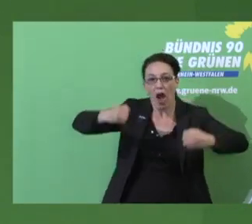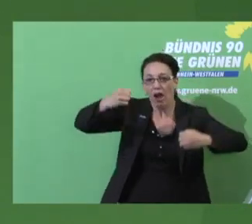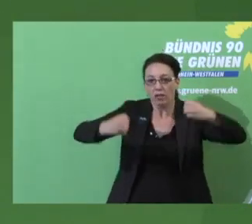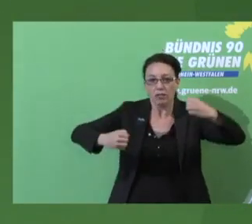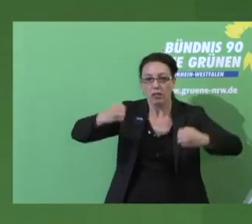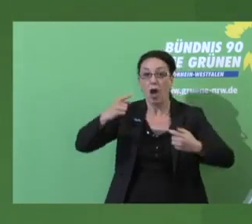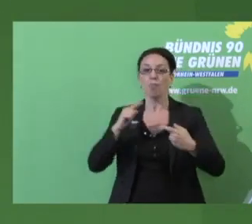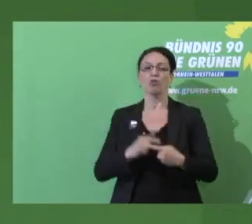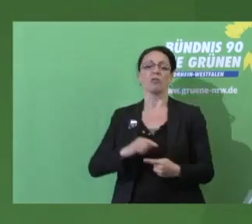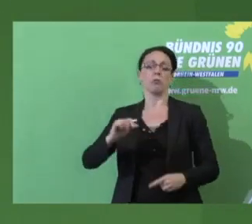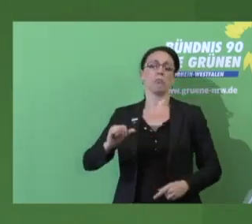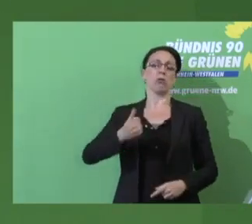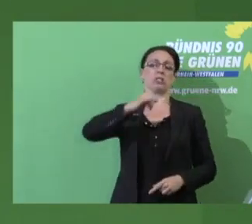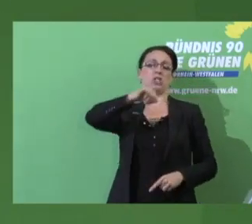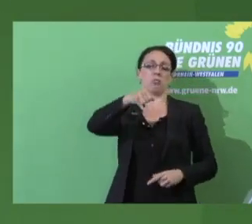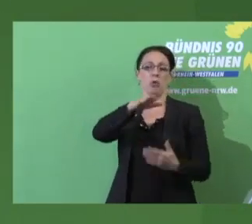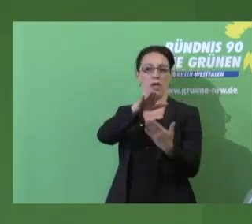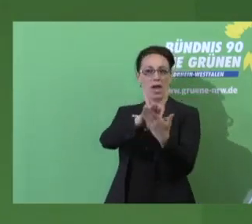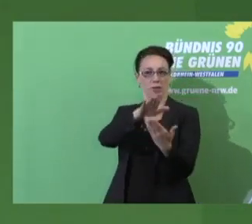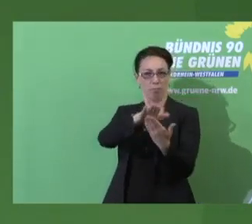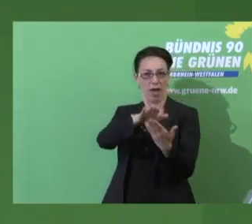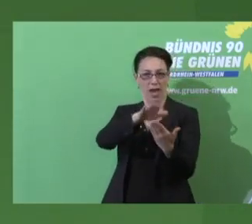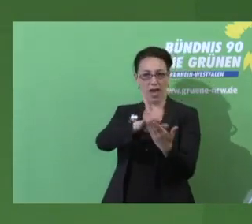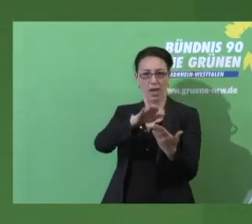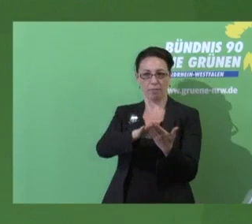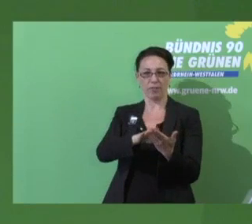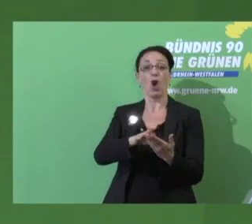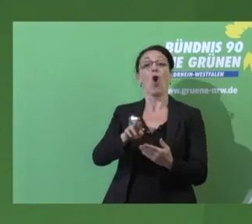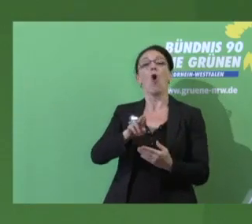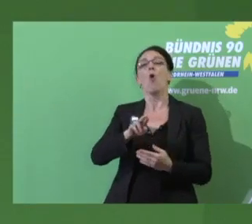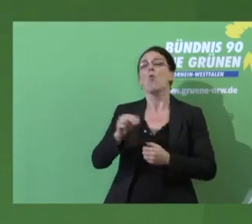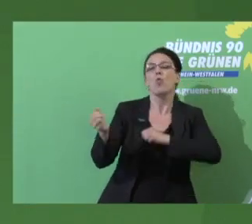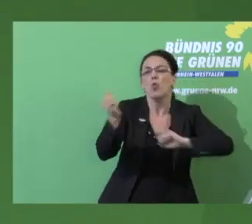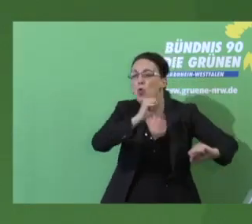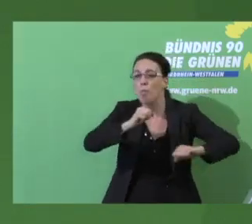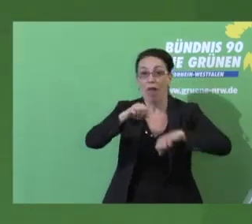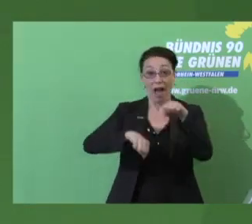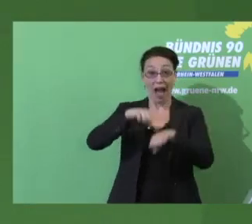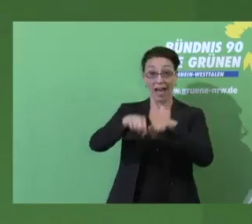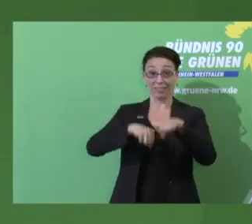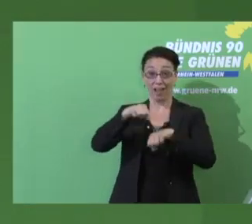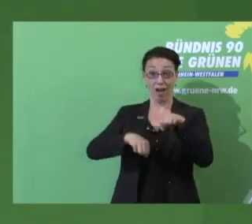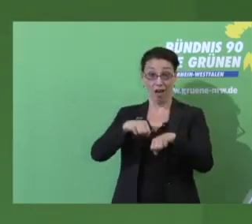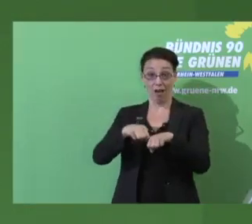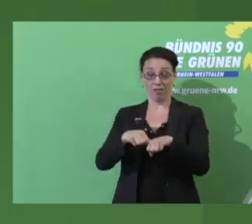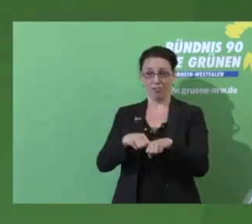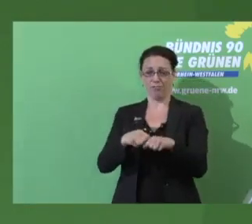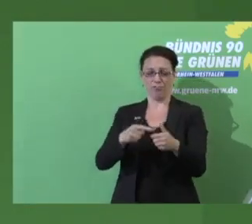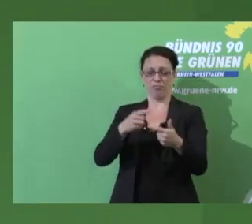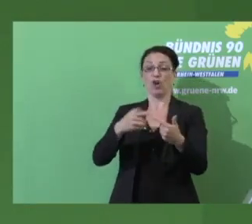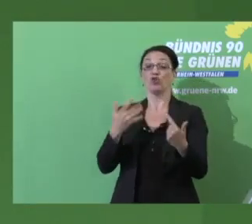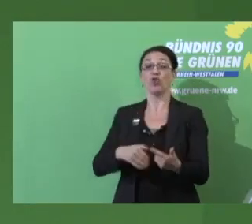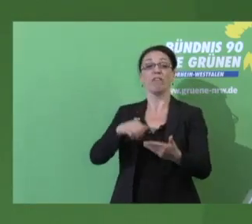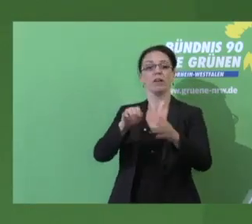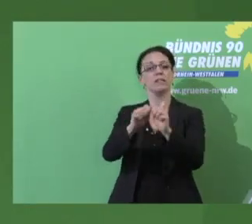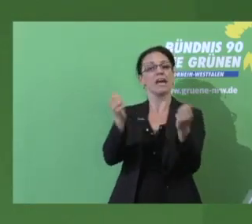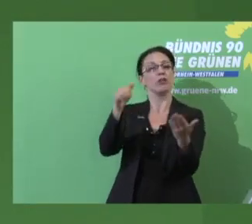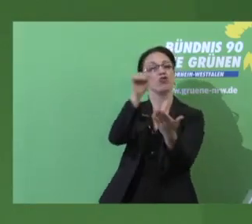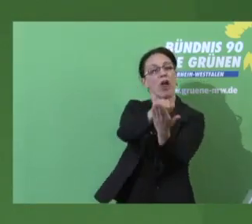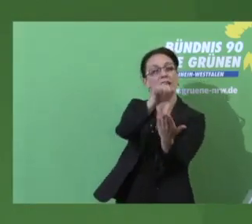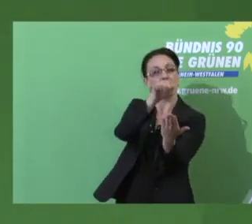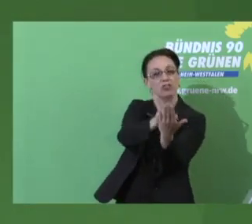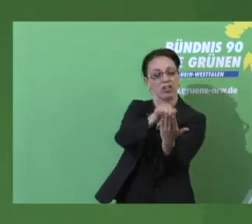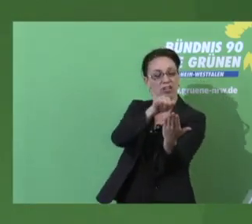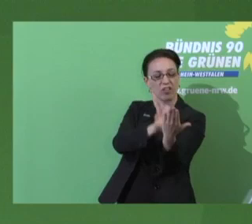Prestigeprojekten, Rüpelradlern und Flensburger Pünktchenreformen, ist in den vergangenen Jahren leider nichts aus diesem